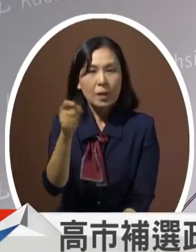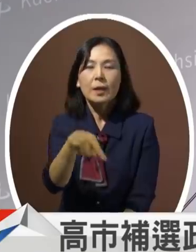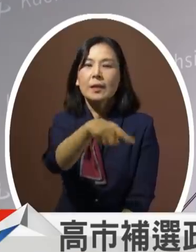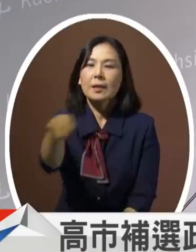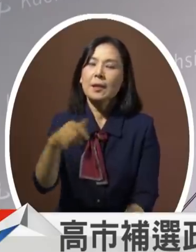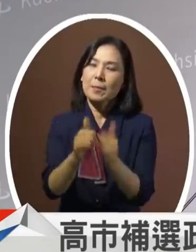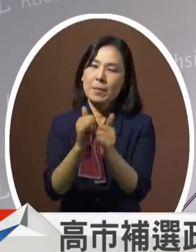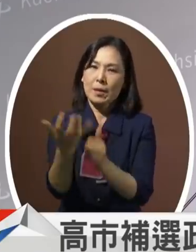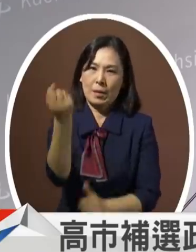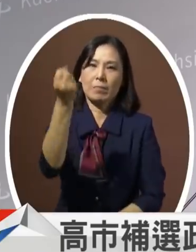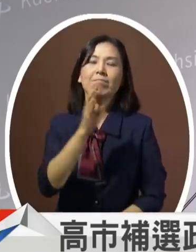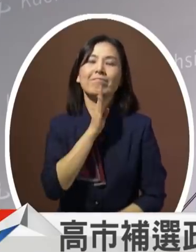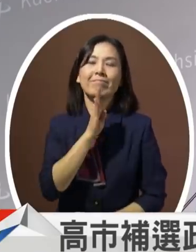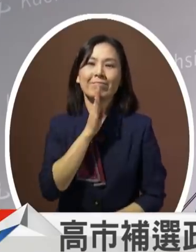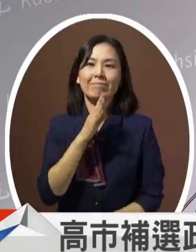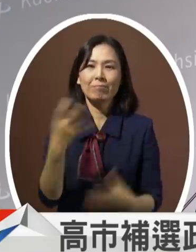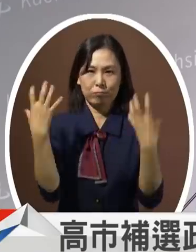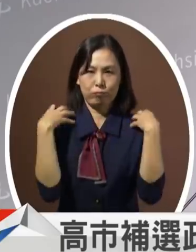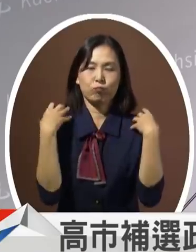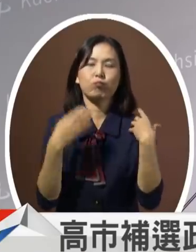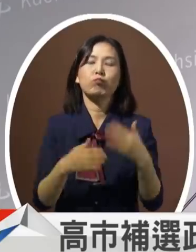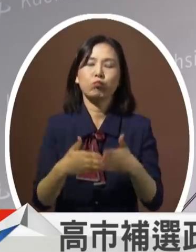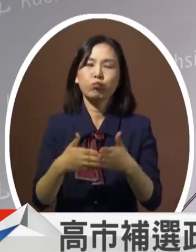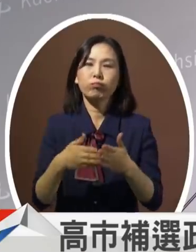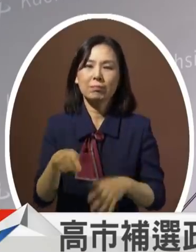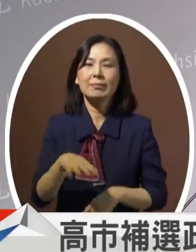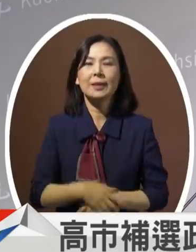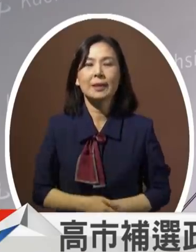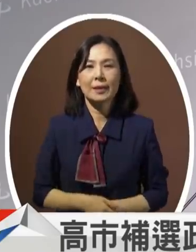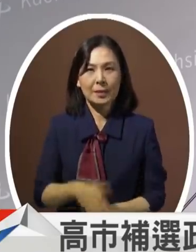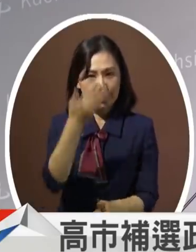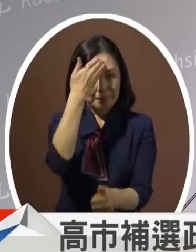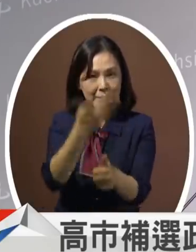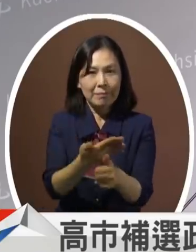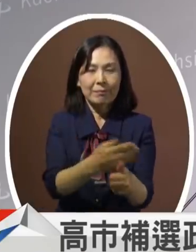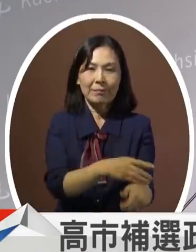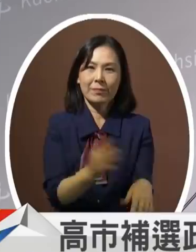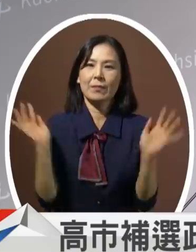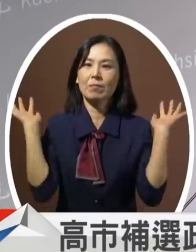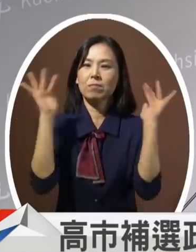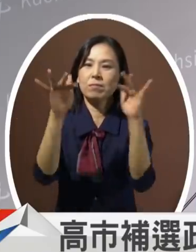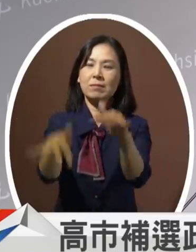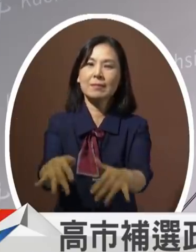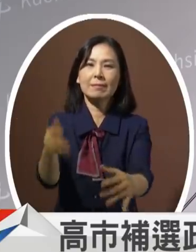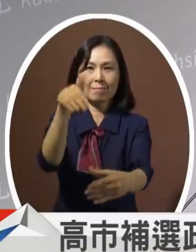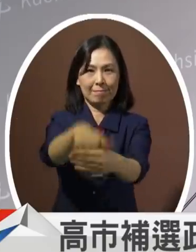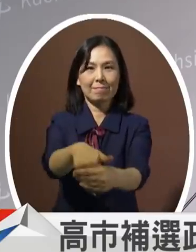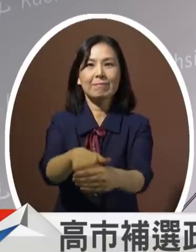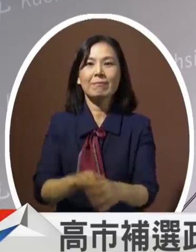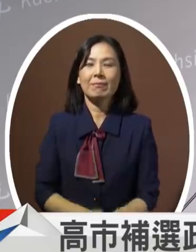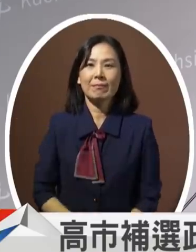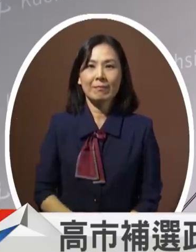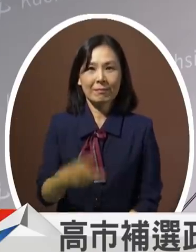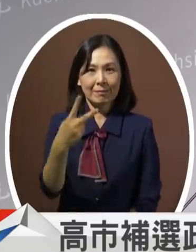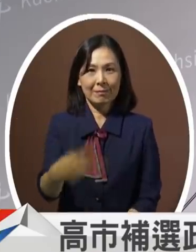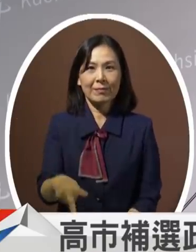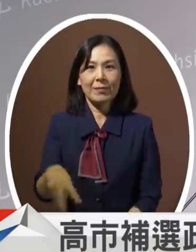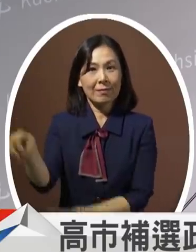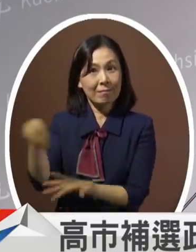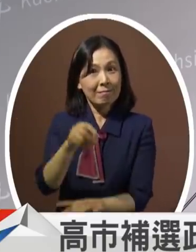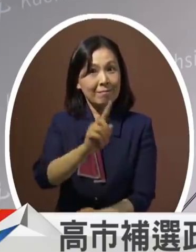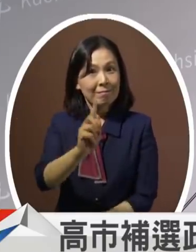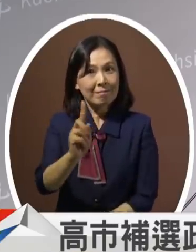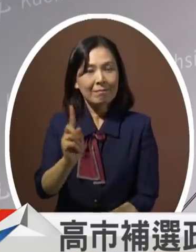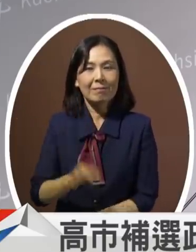民的权利和义务请大家踊跃投票并请需带